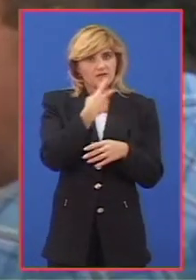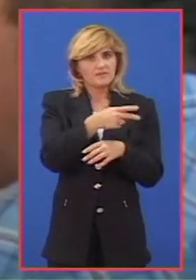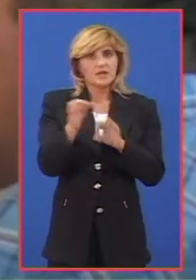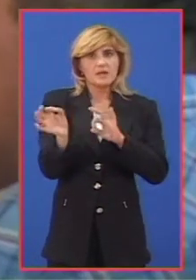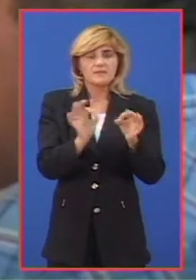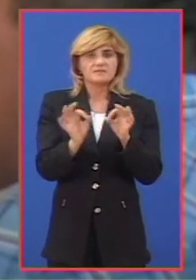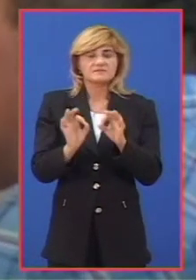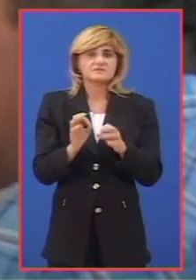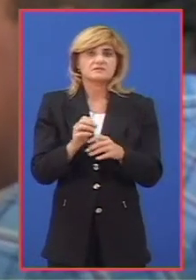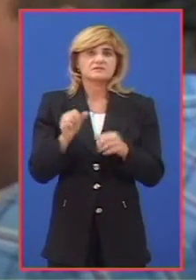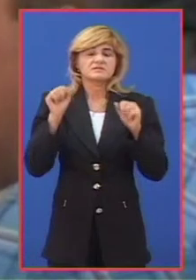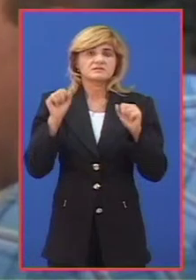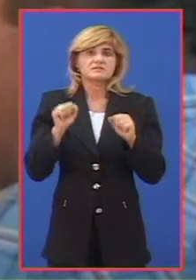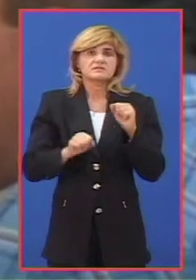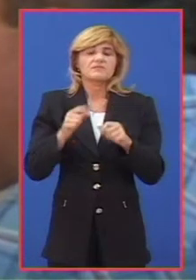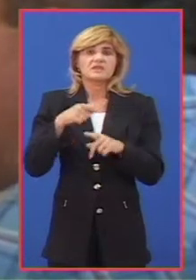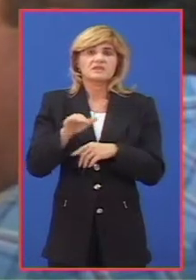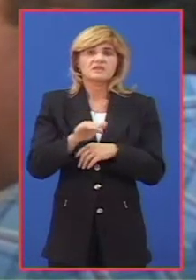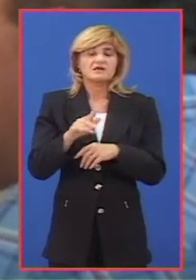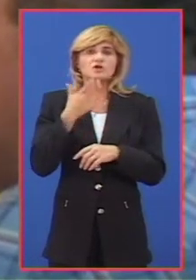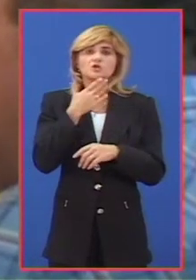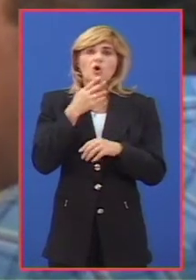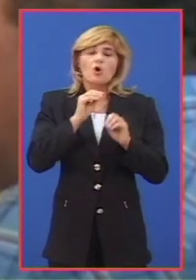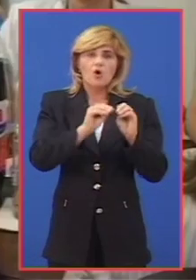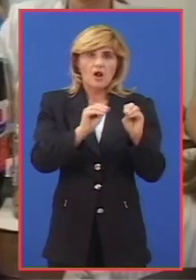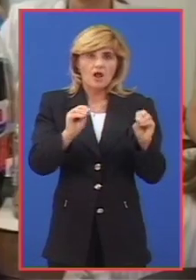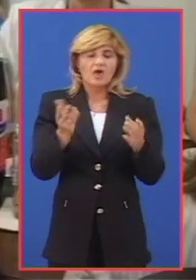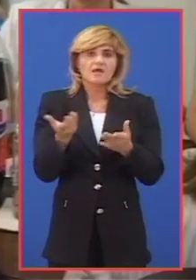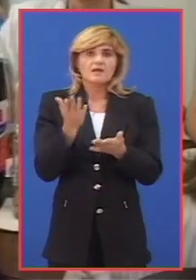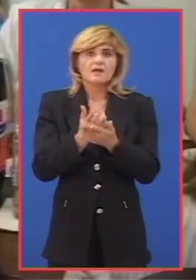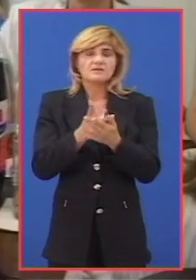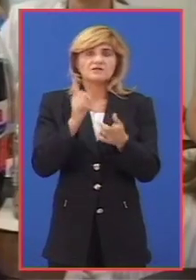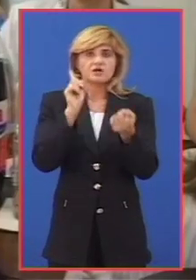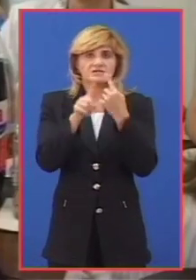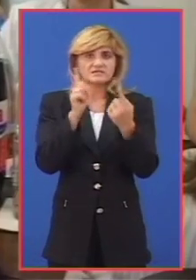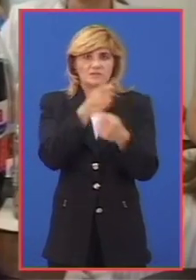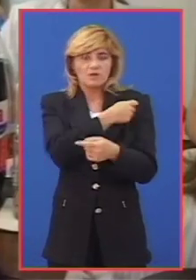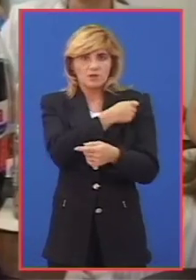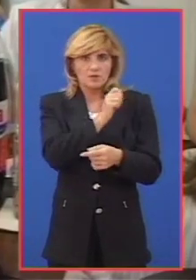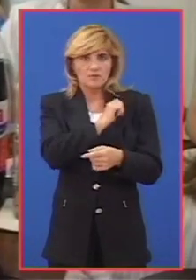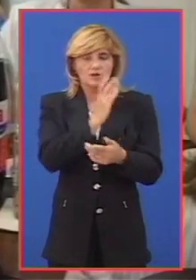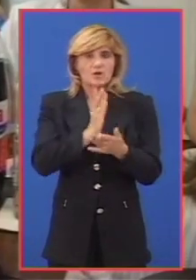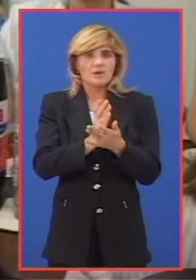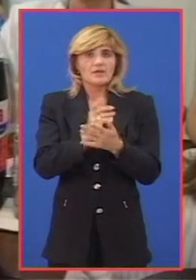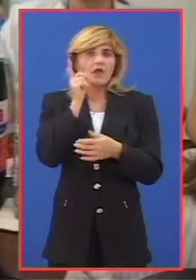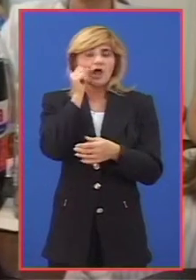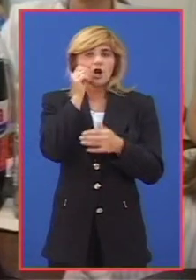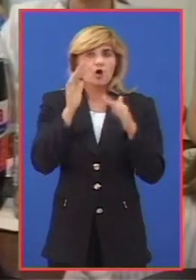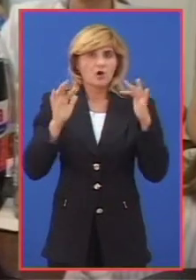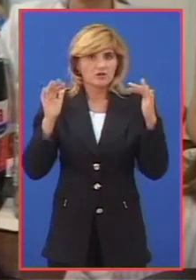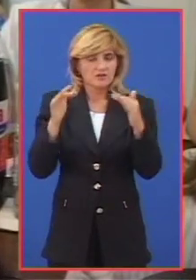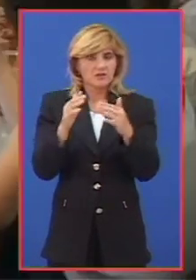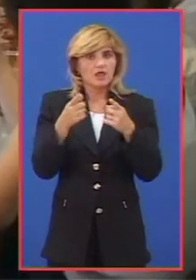bezbednost. U školama će se organizovati i teoretska nastava gdje će saobraćena policija insistirati da budu prisutni roditelji.